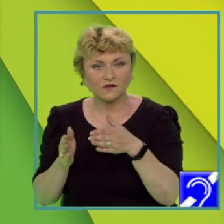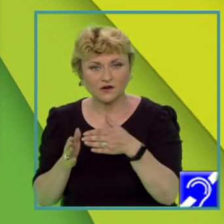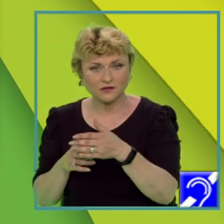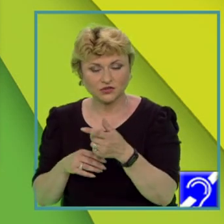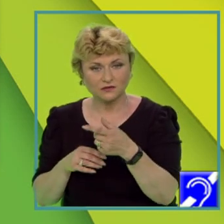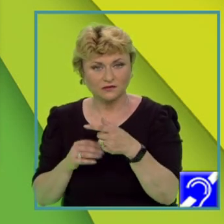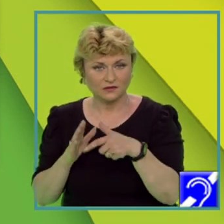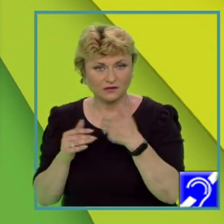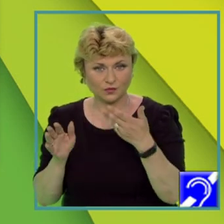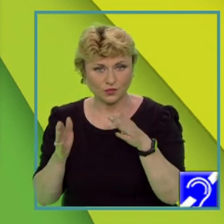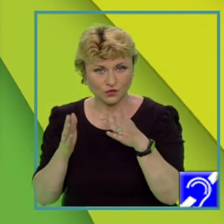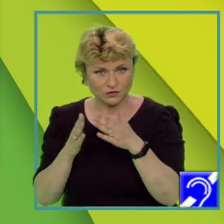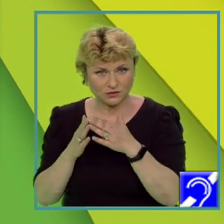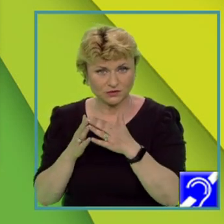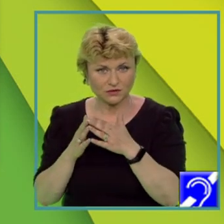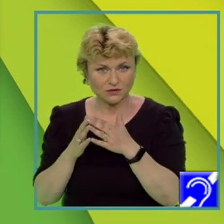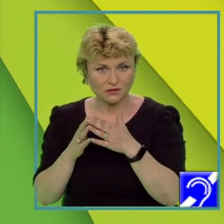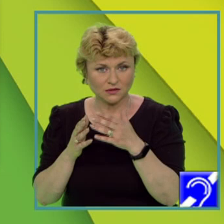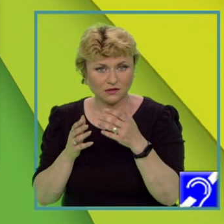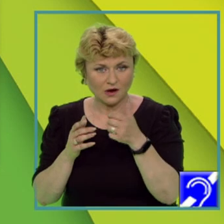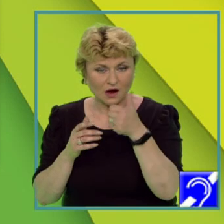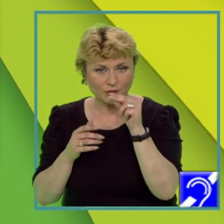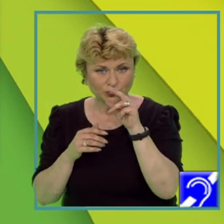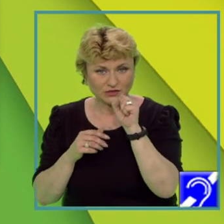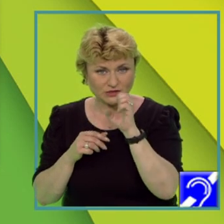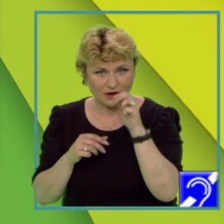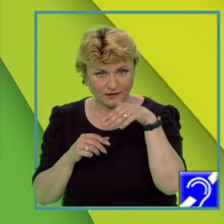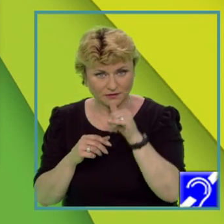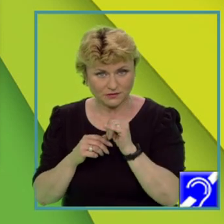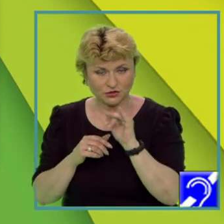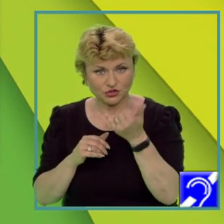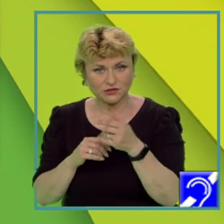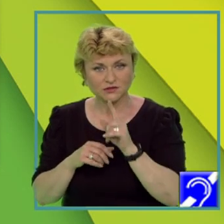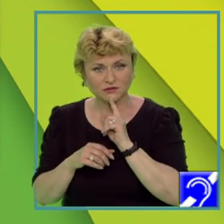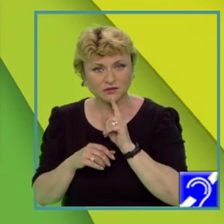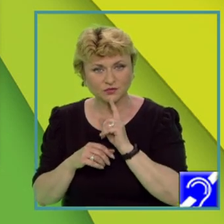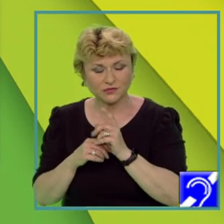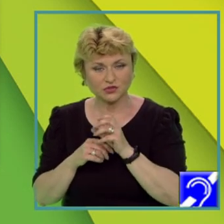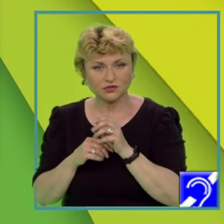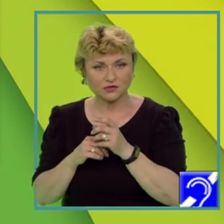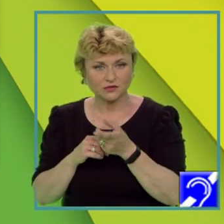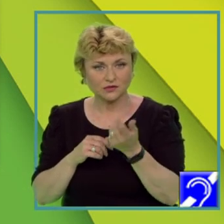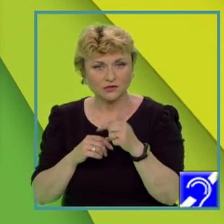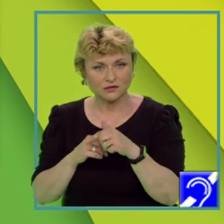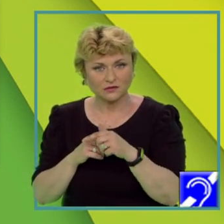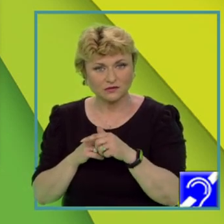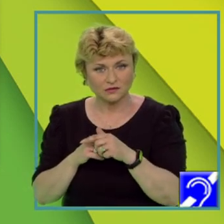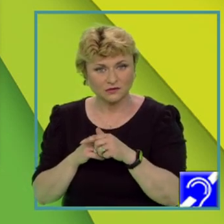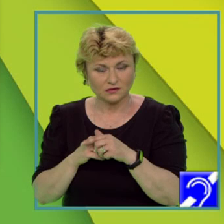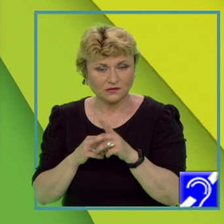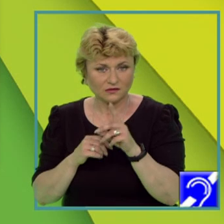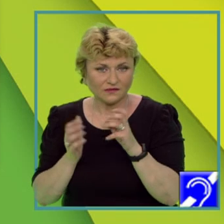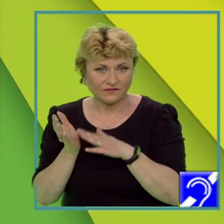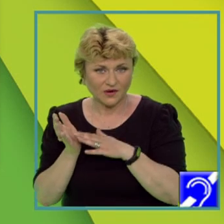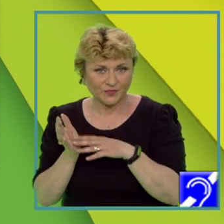Ruscăi? Nu. Izvorește din munții Apuseni. Se numește Someșul Mare? Nu. Pentru că, de fapt,